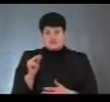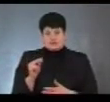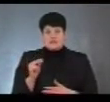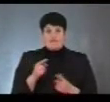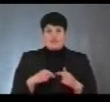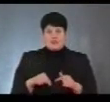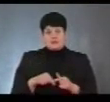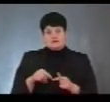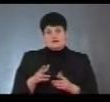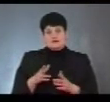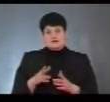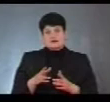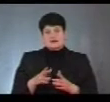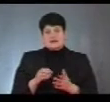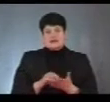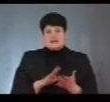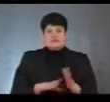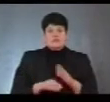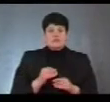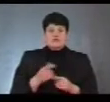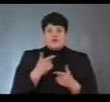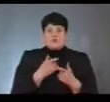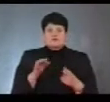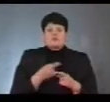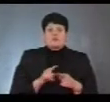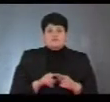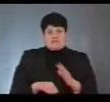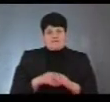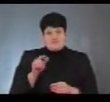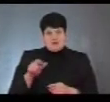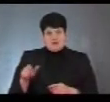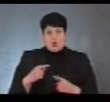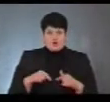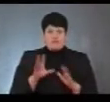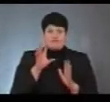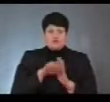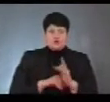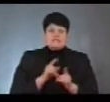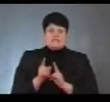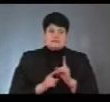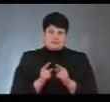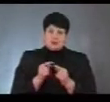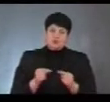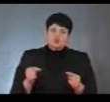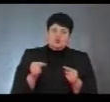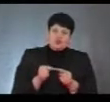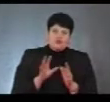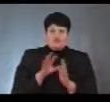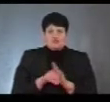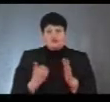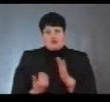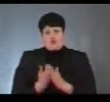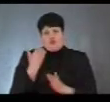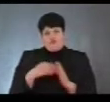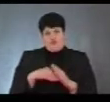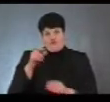державного реєстру виборців інформацію про таких виборців і органи вносять зміни або уточнення, або зміни, або вносять нового виборця в